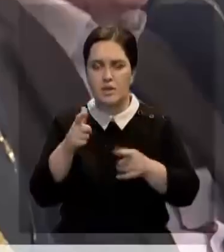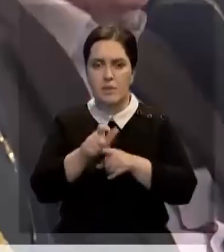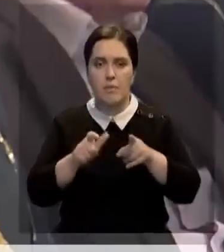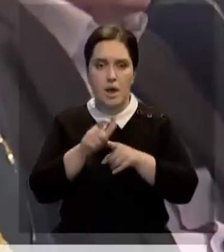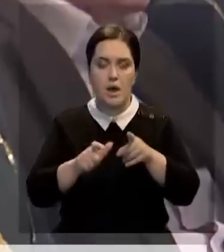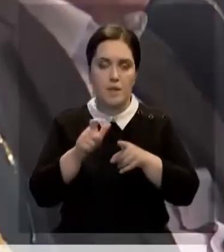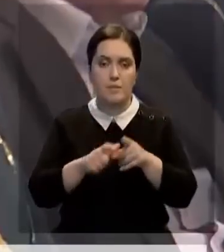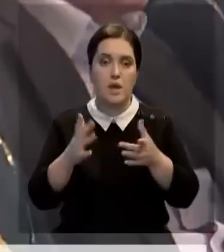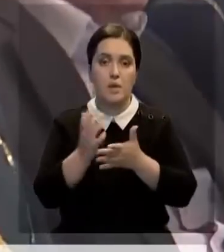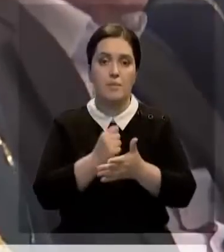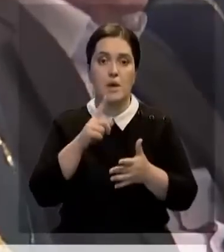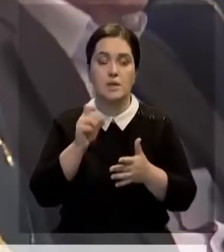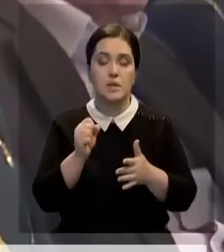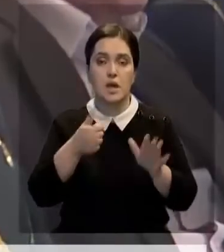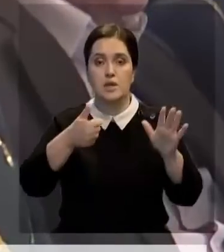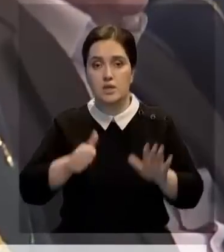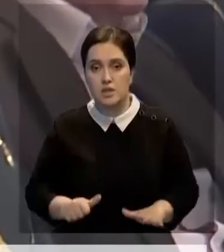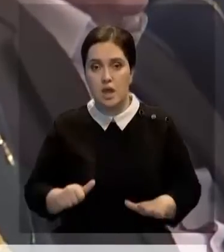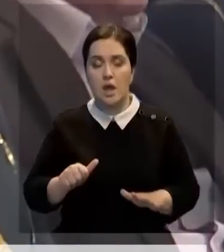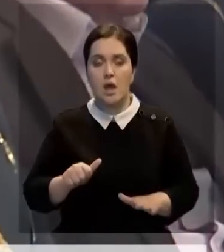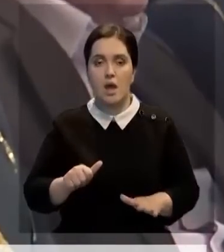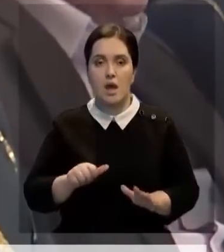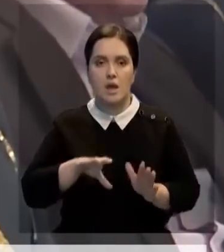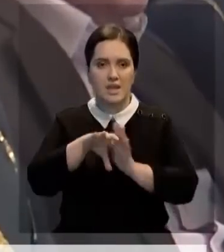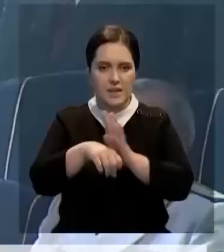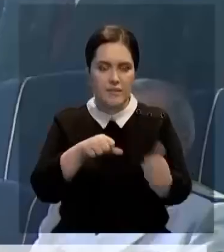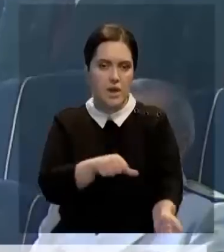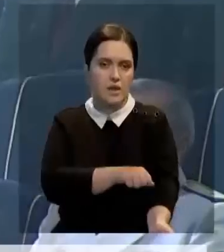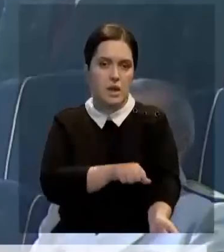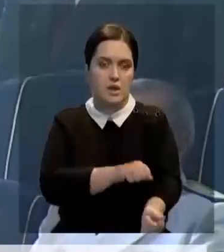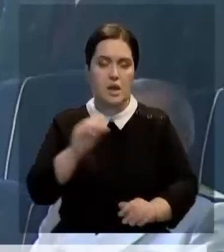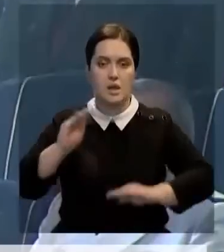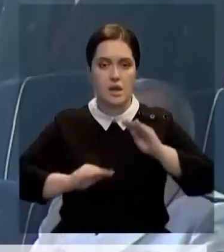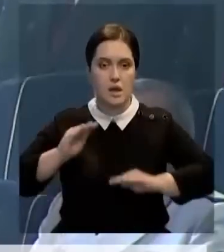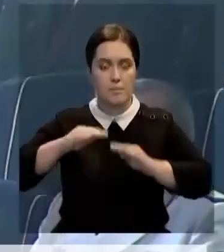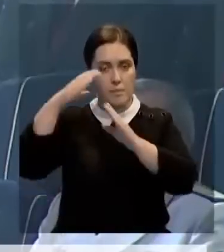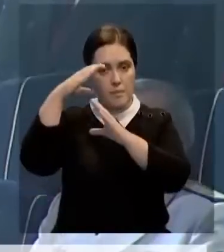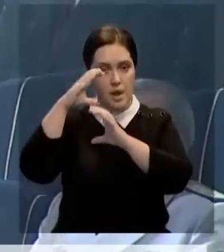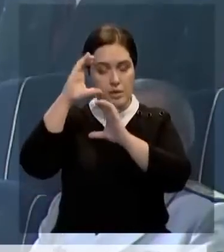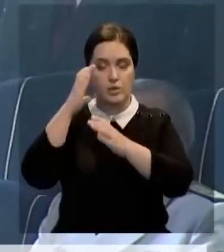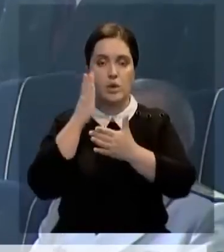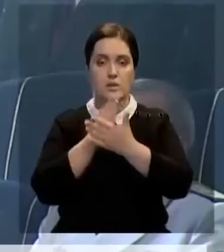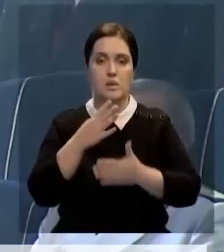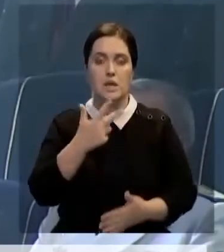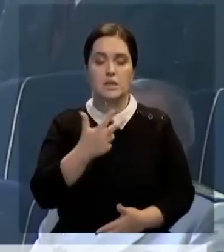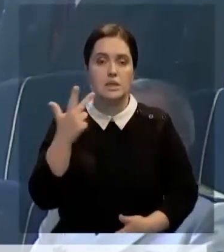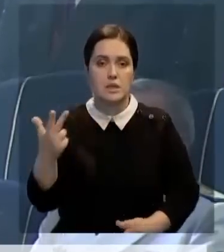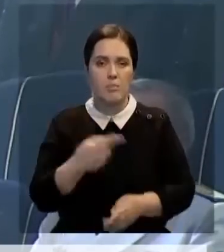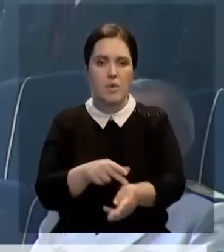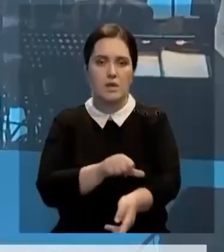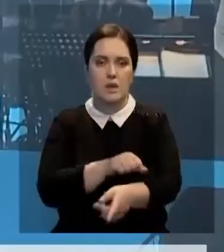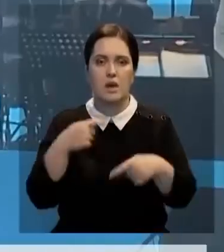полгода в стране ликвидированы 15 нарколабораторий, 23 международных и 40 региональных наркоканалов.